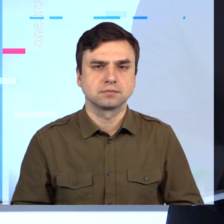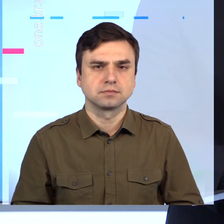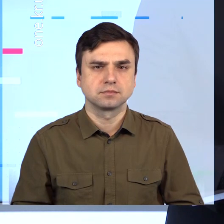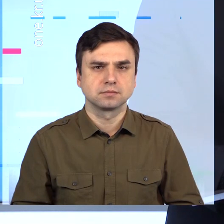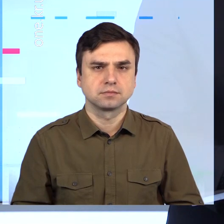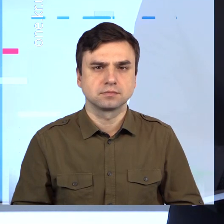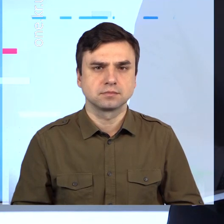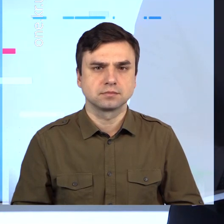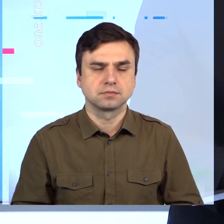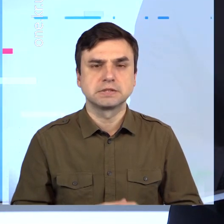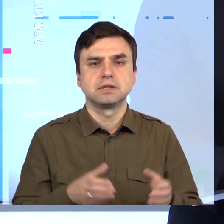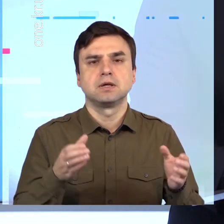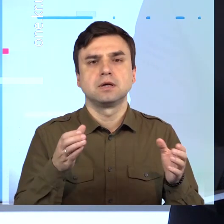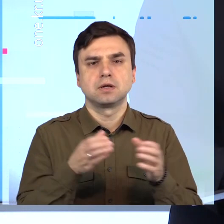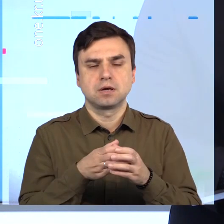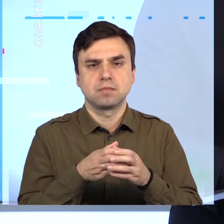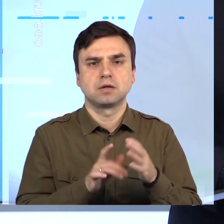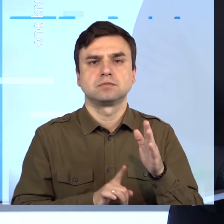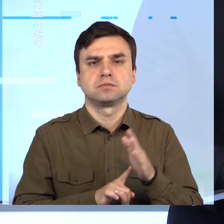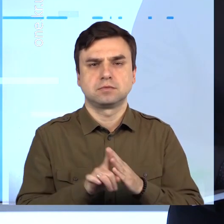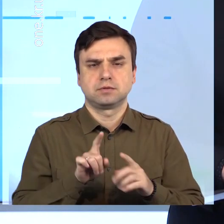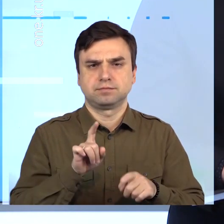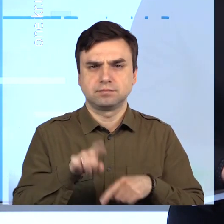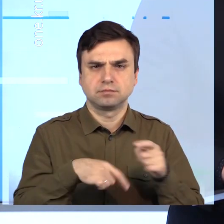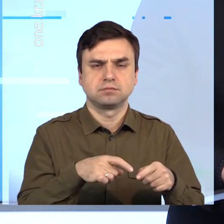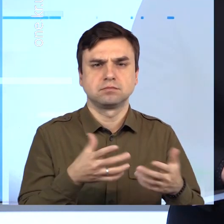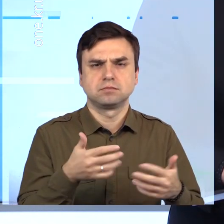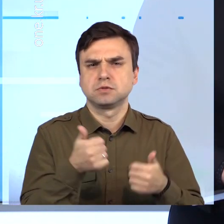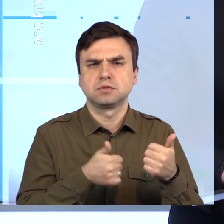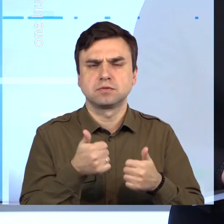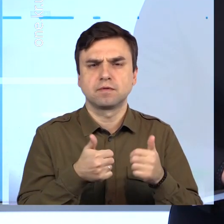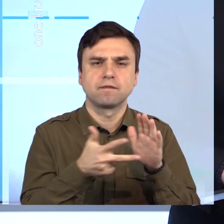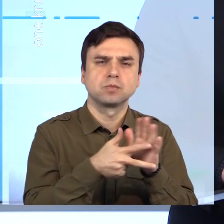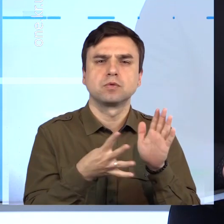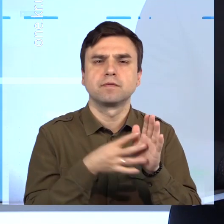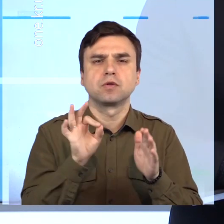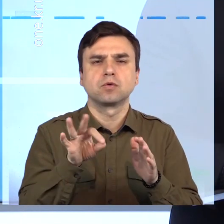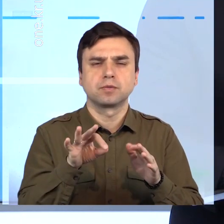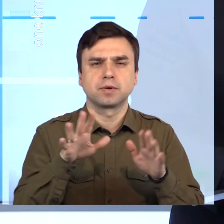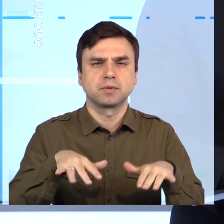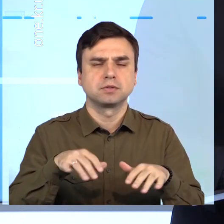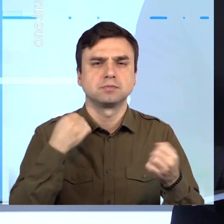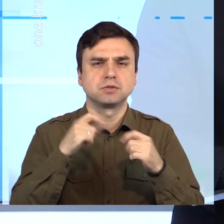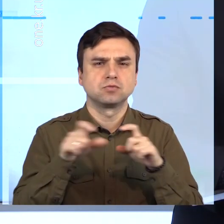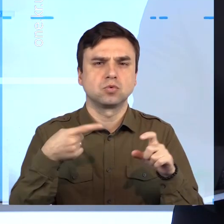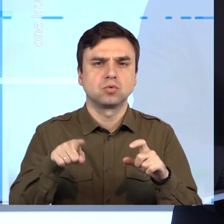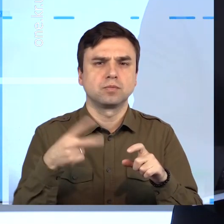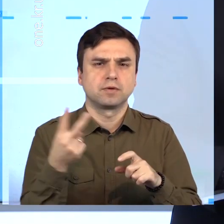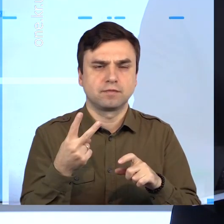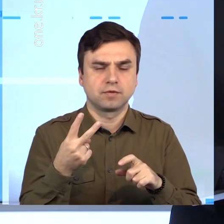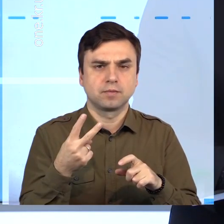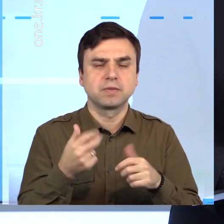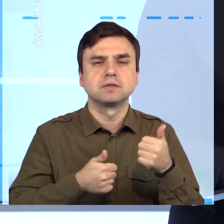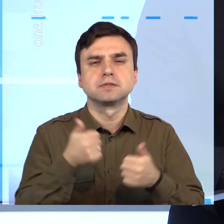Команда «На старт», «Свисток», «Заплив» 8 та 9 жовтня на базі 2-ї спортивної школи проходить